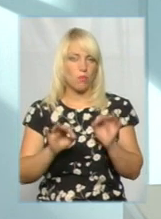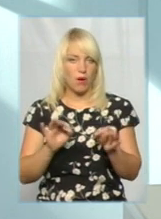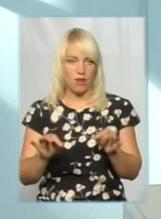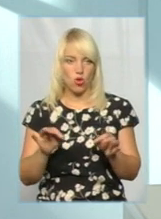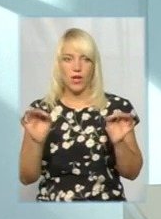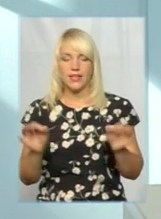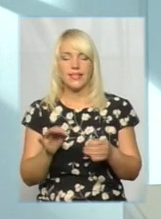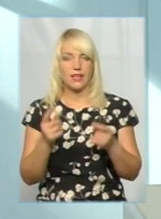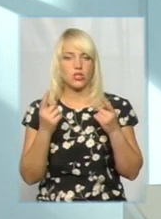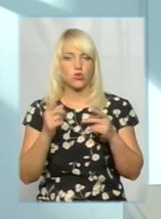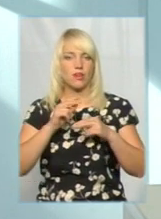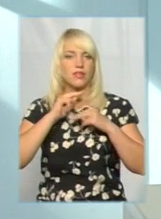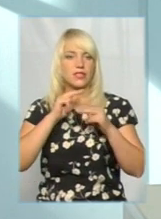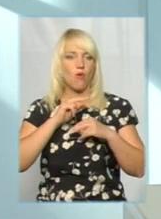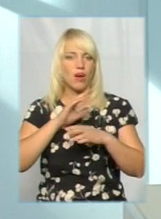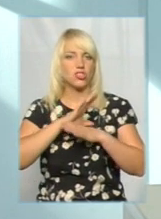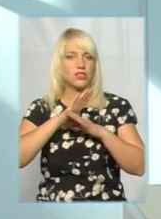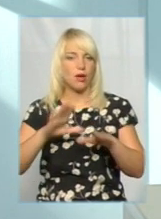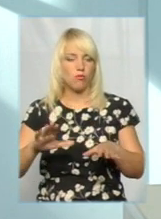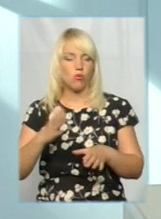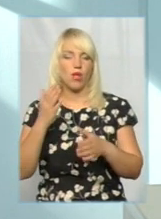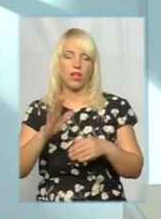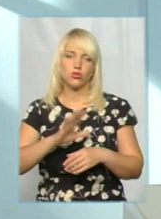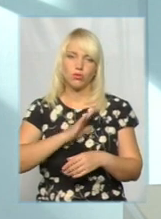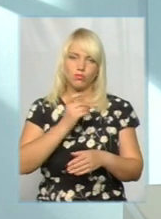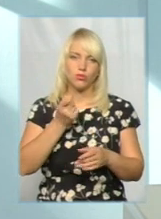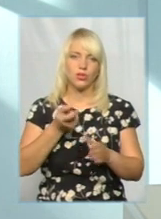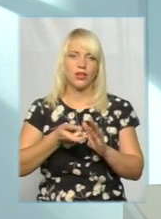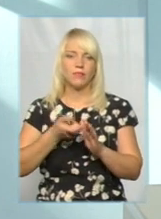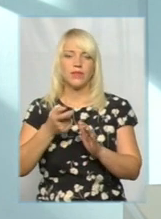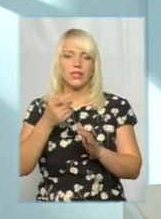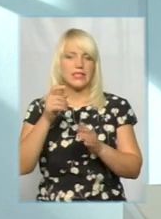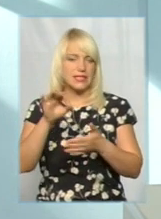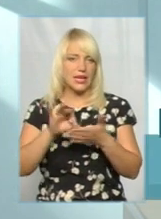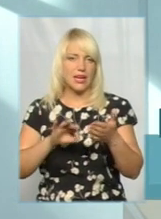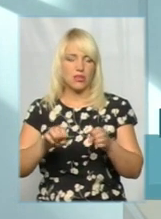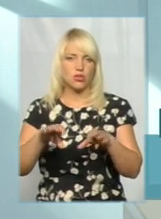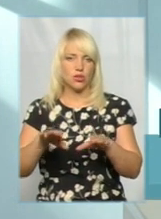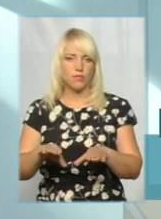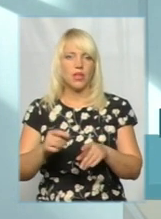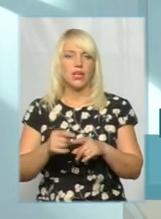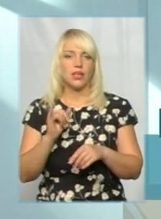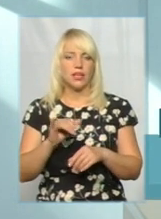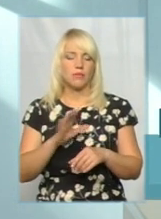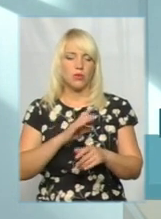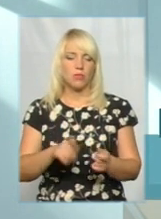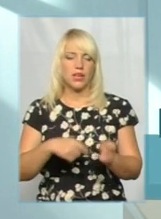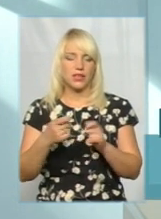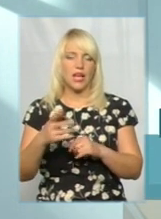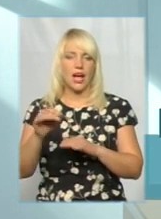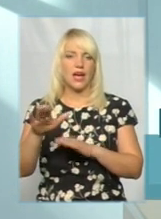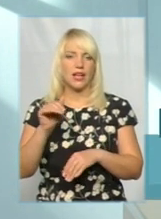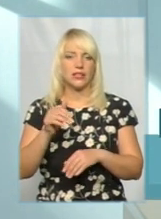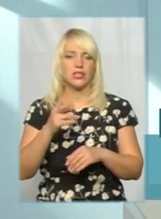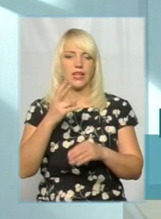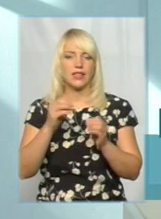суттєвих зауважень не було, а якщо вони були, то вони одразу усувалися. Вони передані в оренду на 10 років до